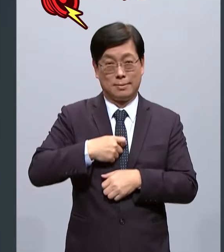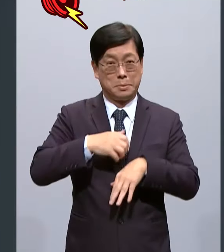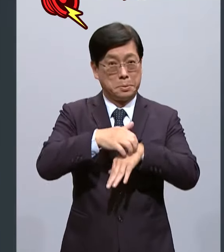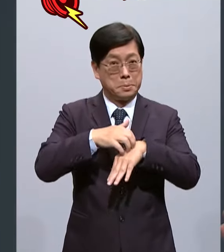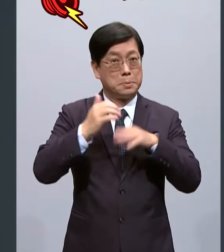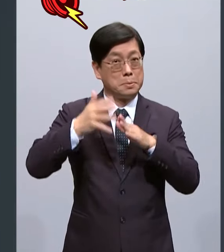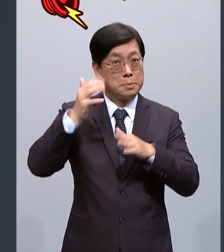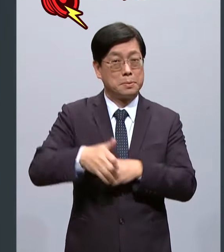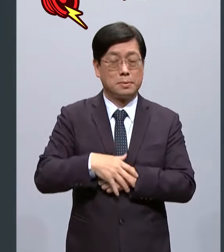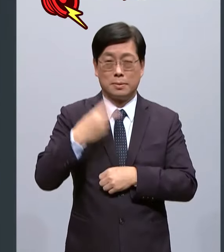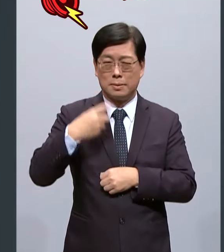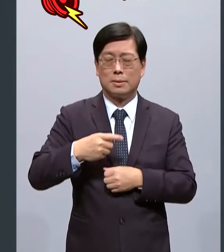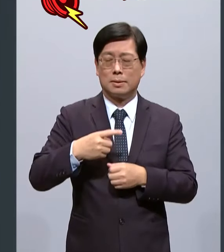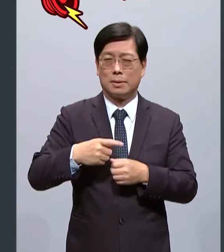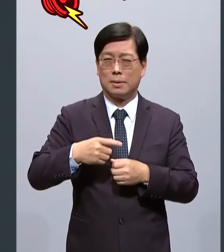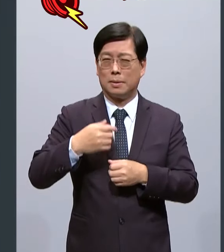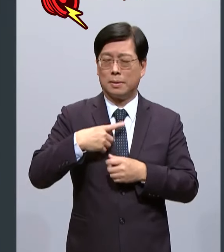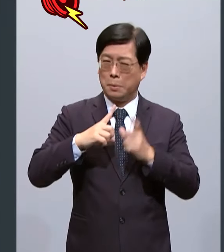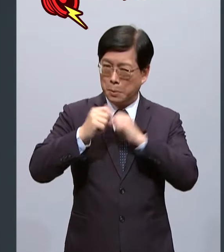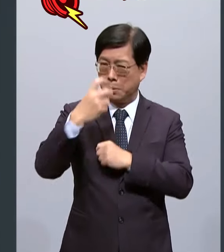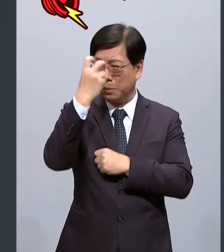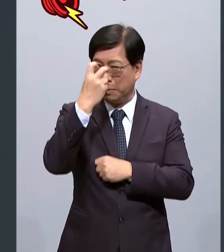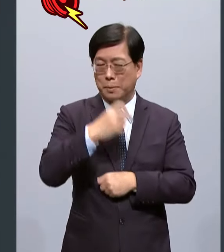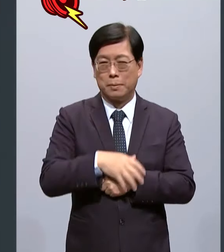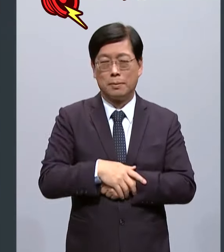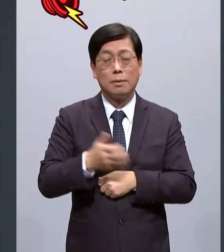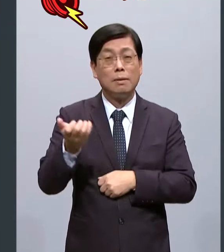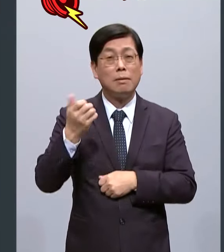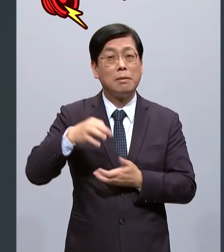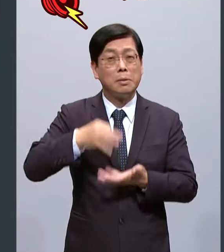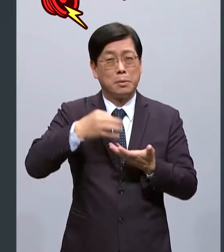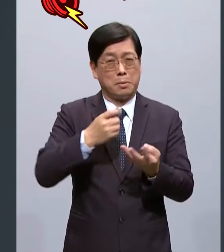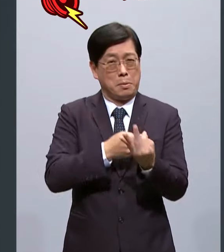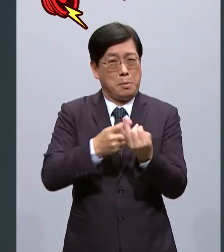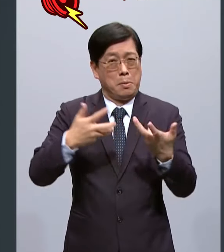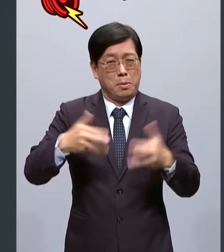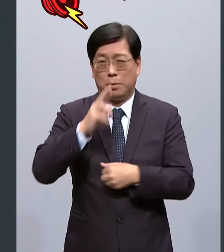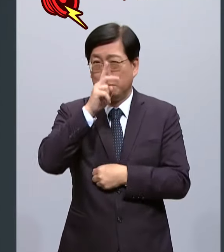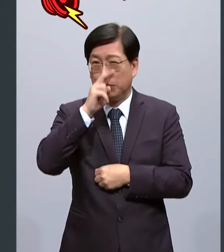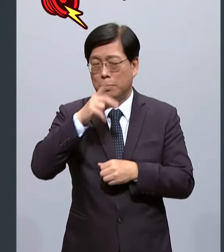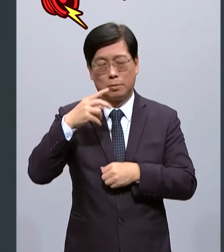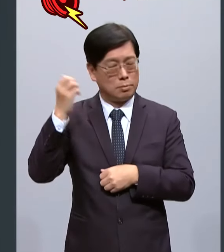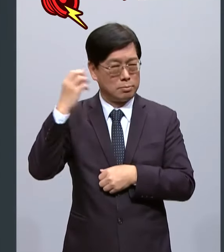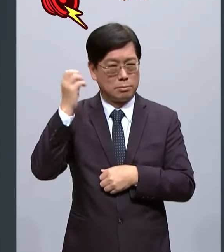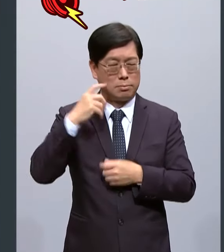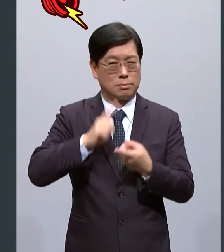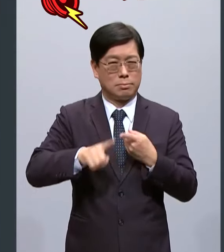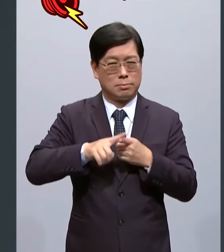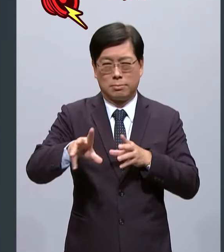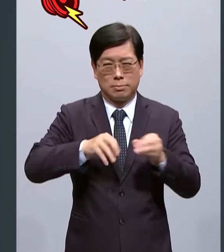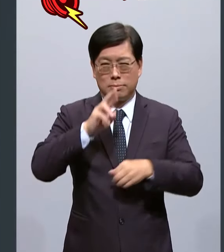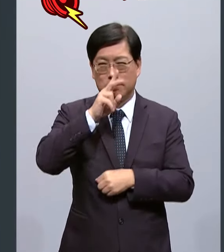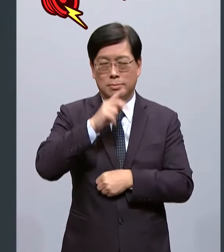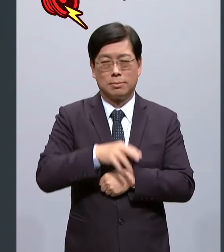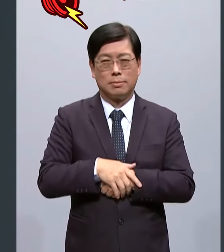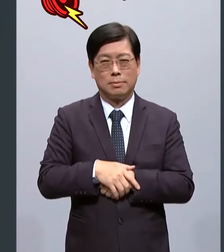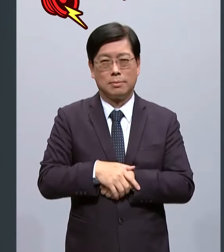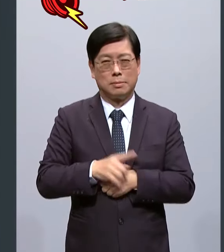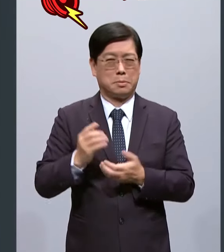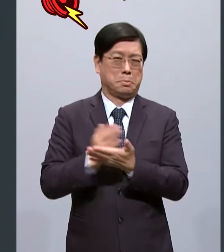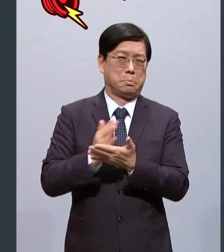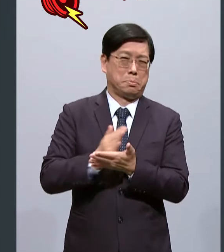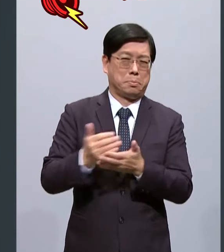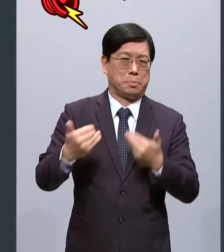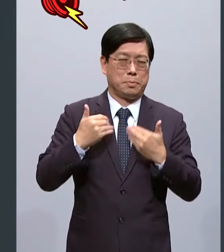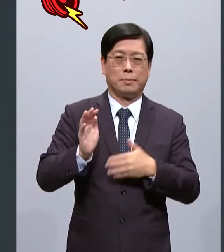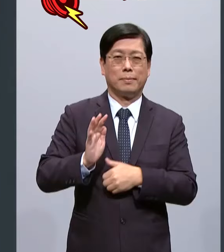长再回去了解一下你刚用了不少错误的讯息在批评